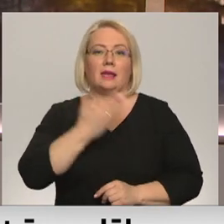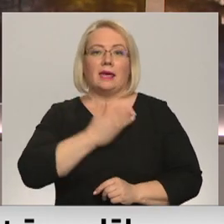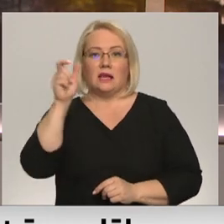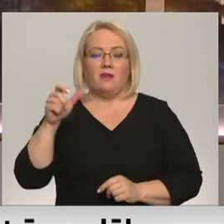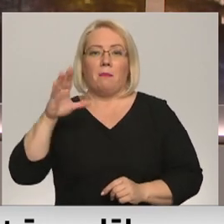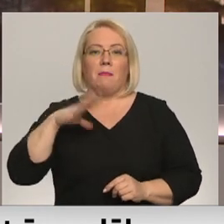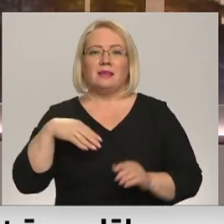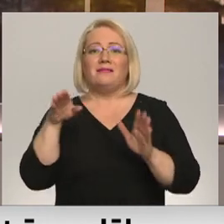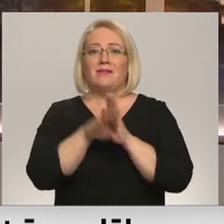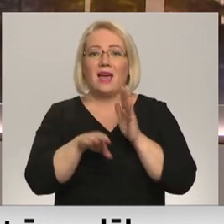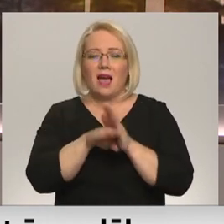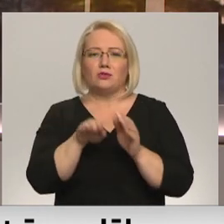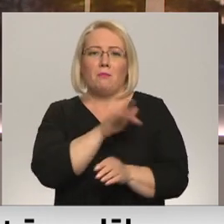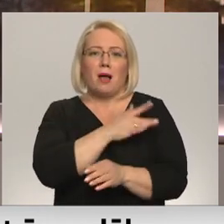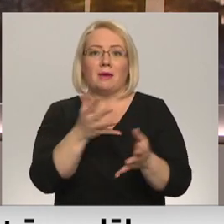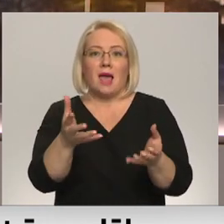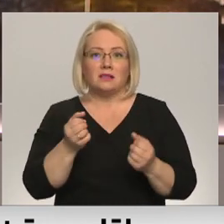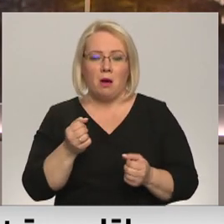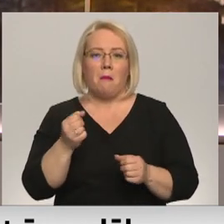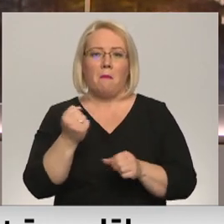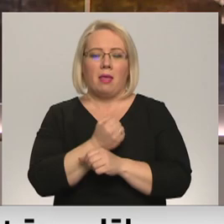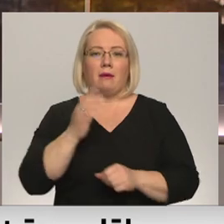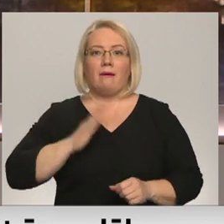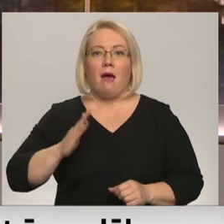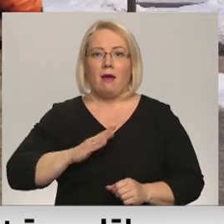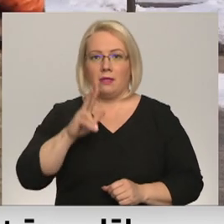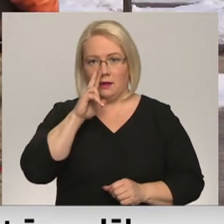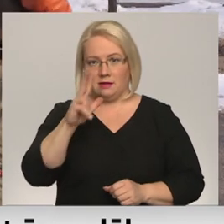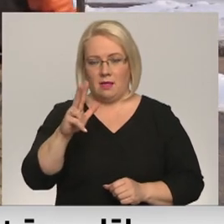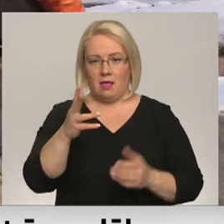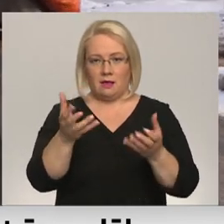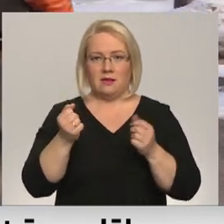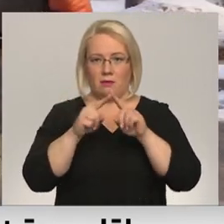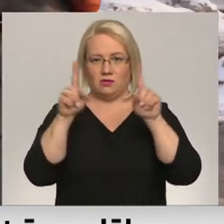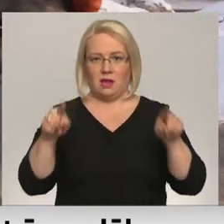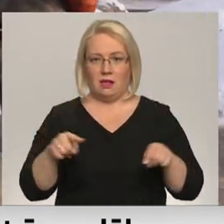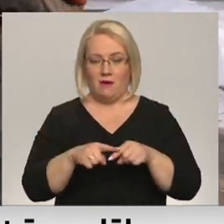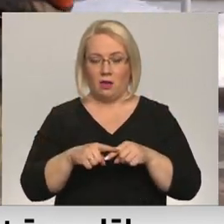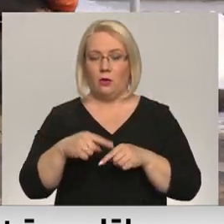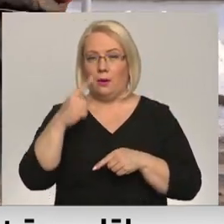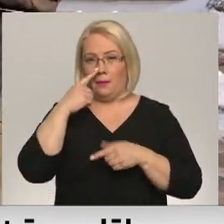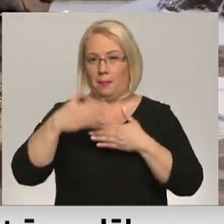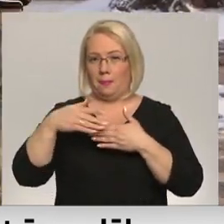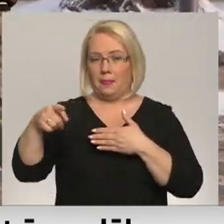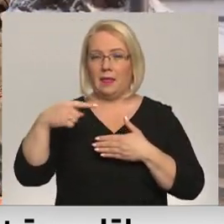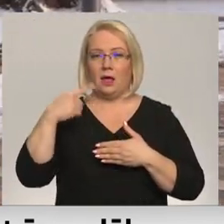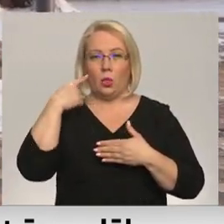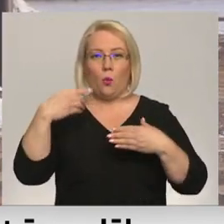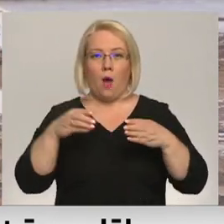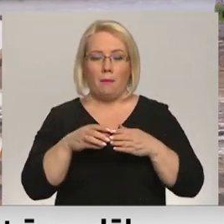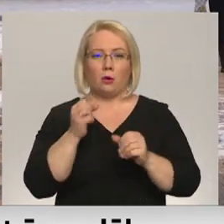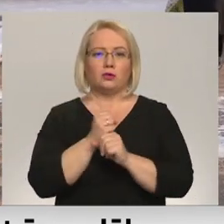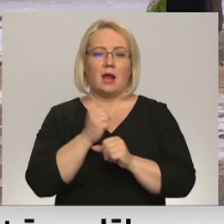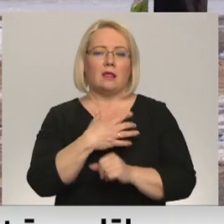pēc šī it kā vienkāršā pakalpojuma jāgaida rindā trīs nedēļas. Netēlu no Rēzeknes domes, kur darbojas